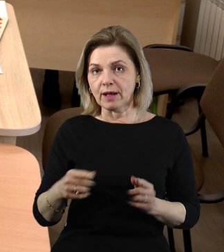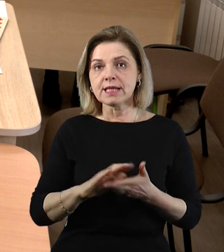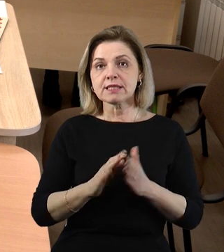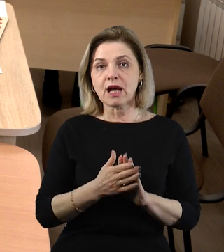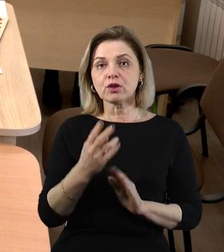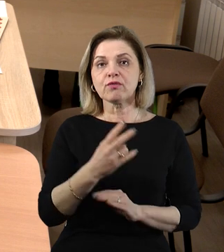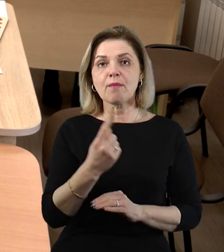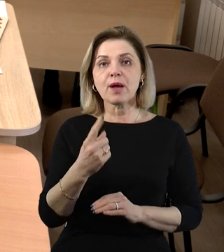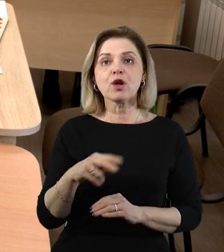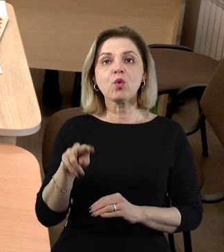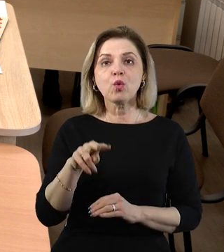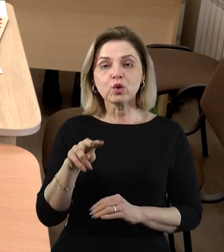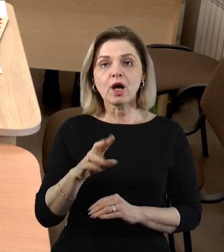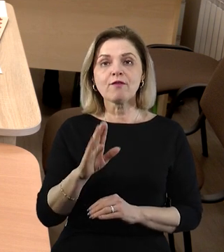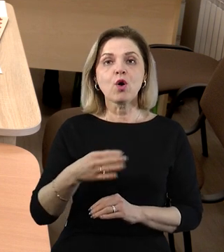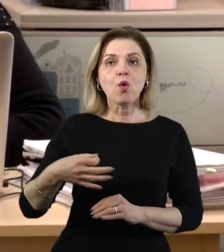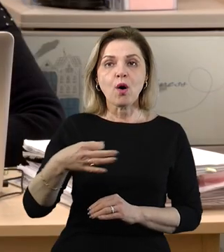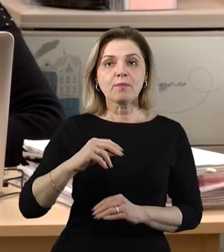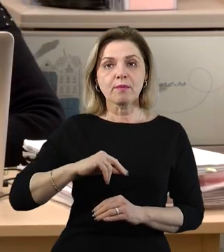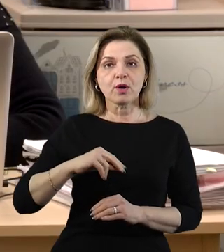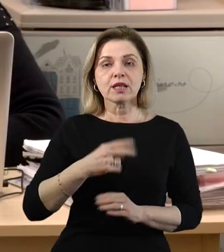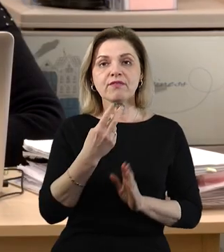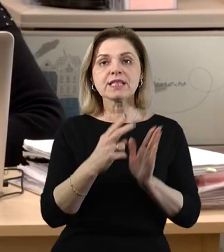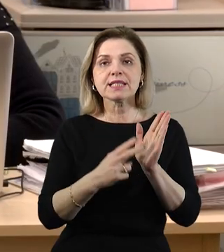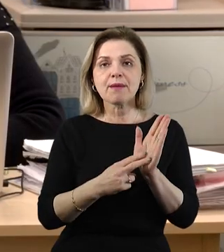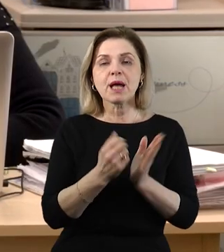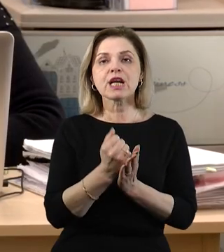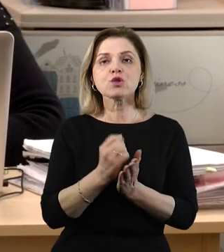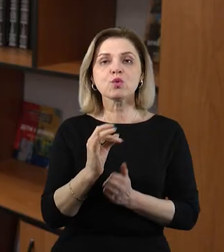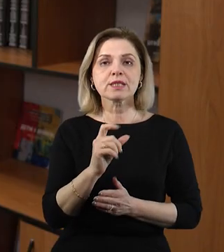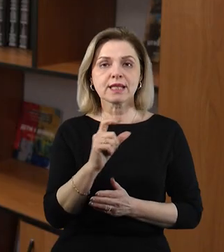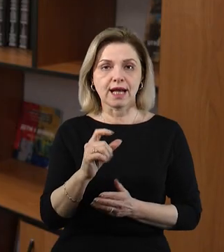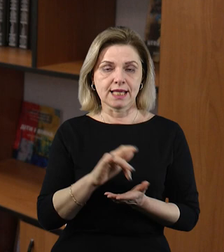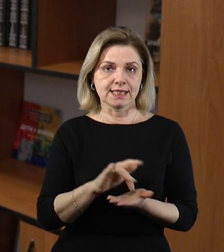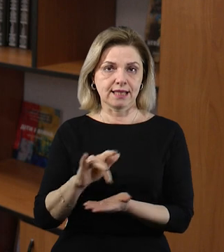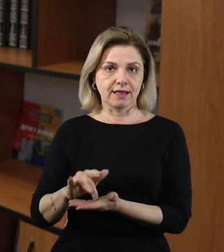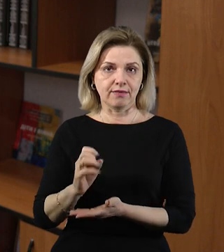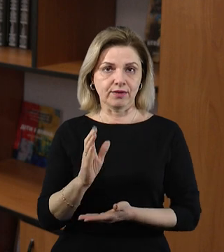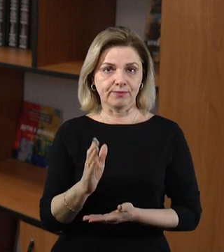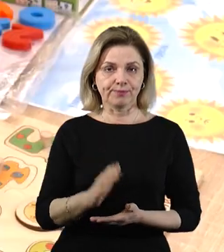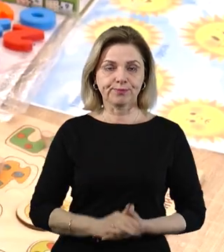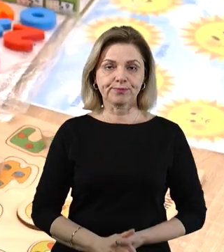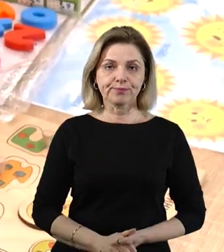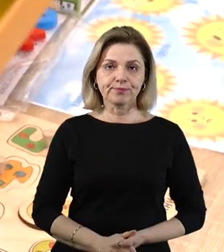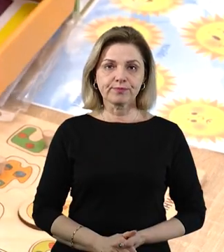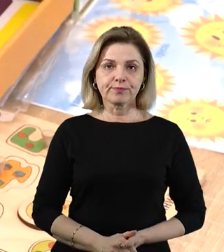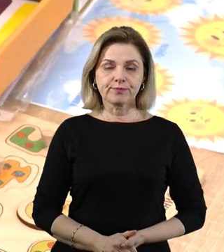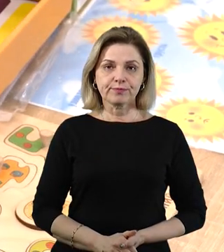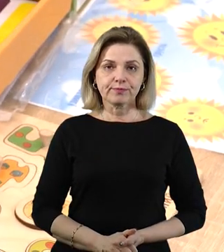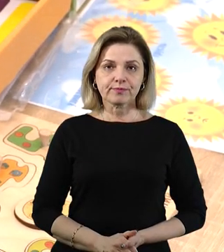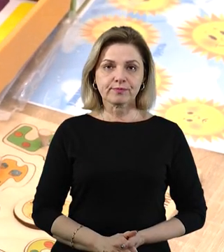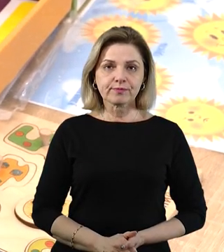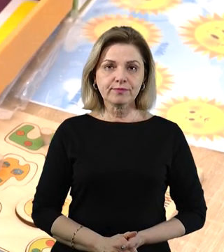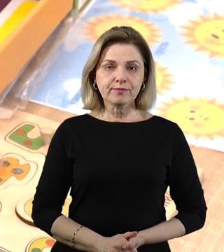лютого у Миколаївській області працює 27 інклюзивно-ресурсних центрів, каже Алла Веліховська. Богдана Будолуця,